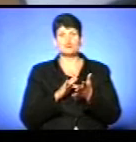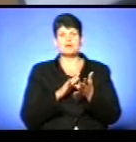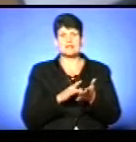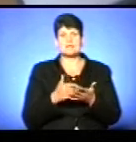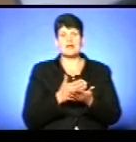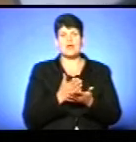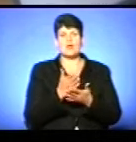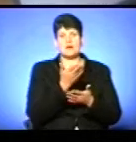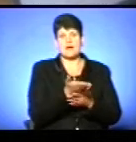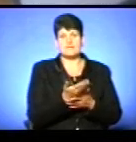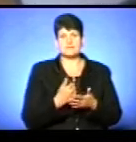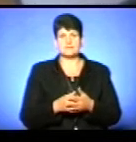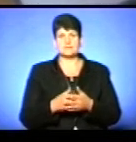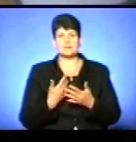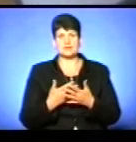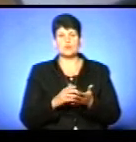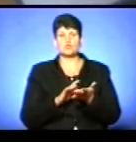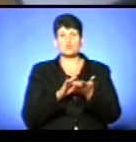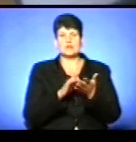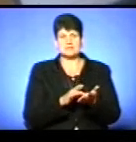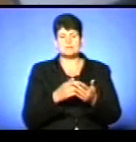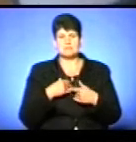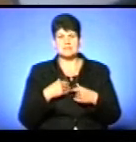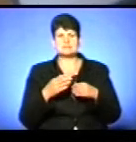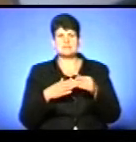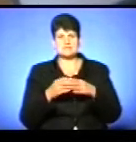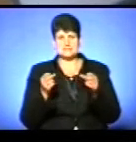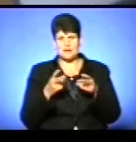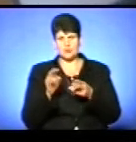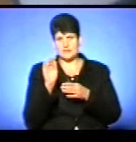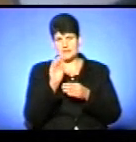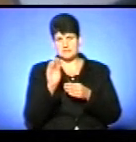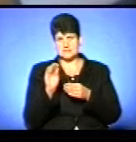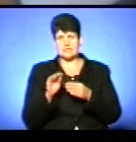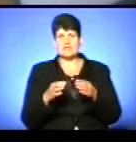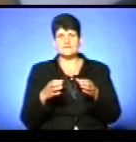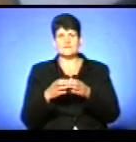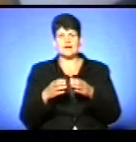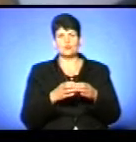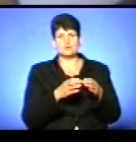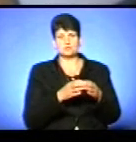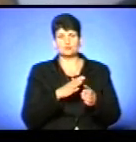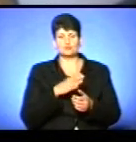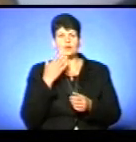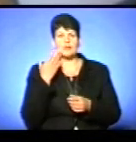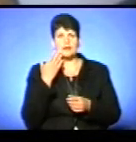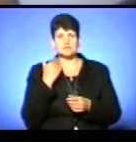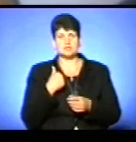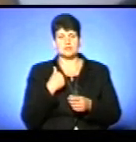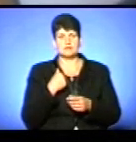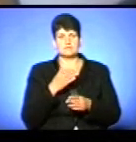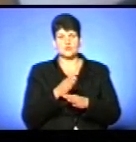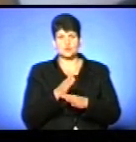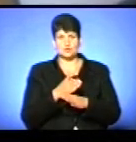географія, не географічний факультет, туризм. Тобто ми спеціально прописали факультети, щоб було нам легше їх відсортовувати.